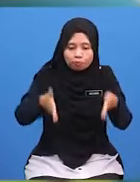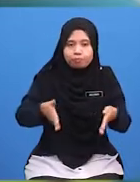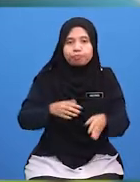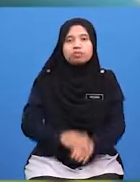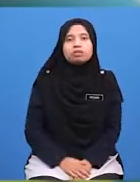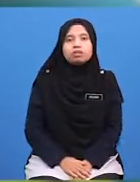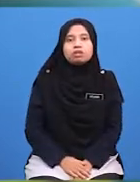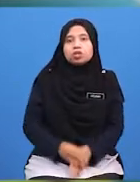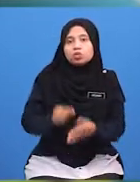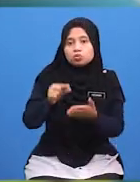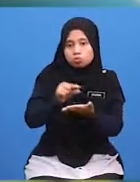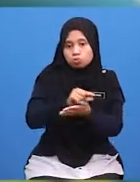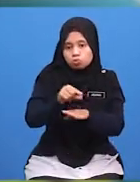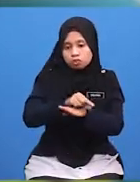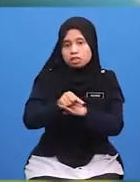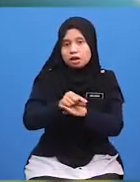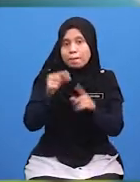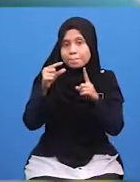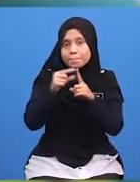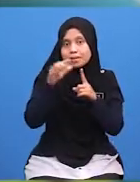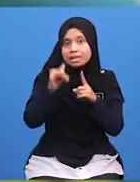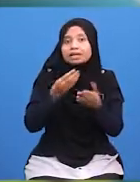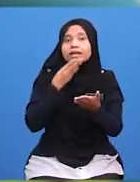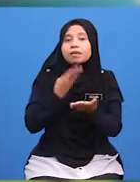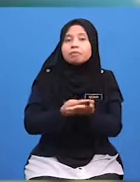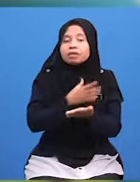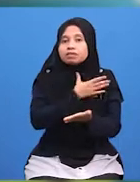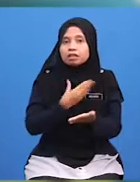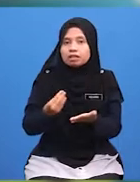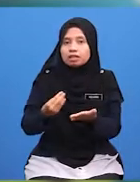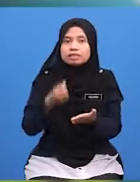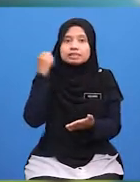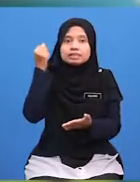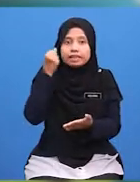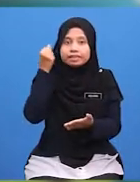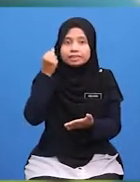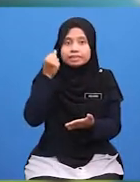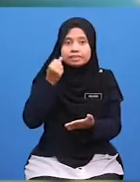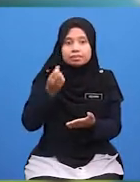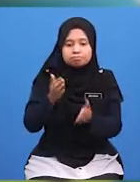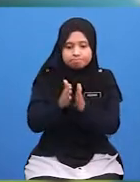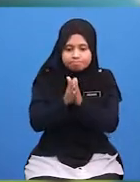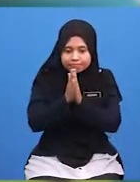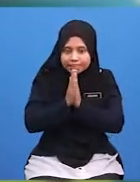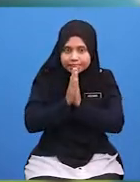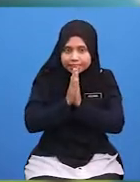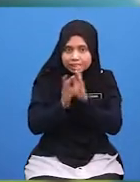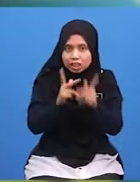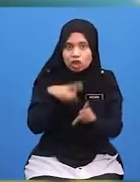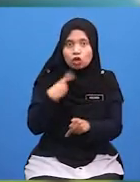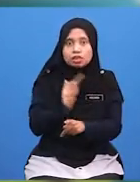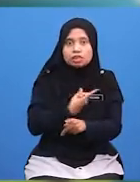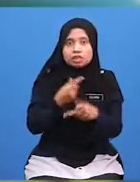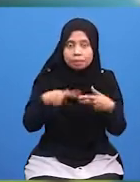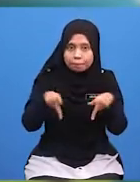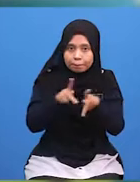Gunakan Perkataan Yang Baik Dan Sentiasa Meminta Izin Jika